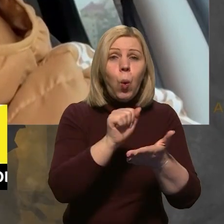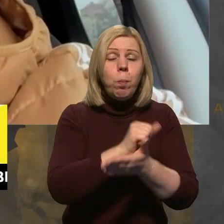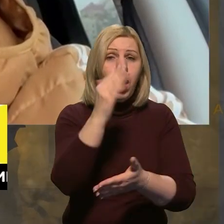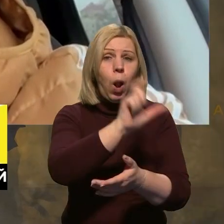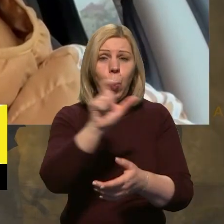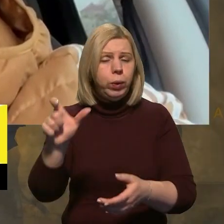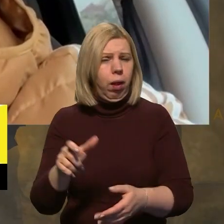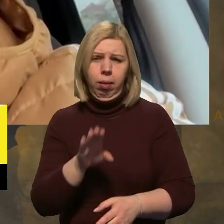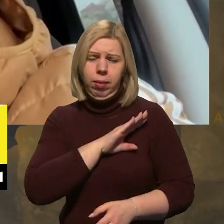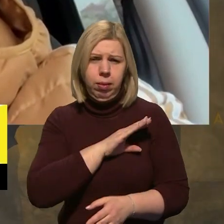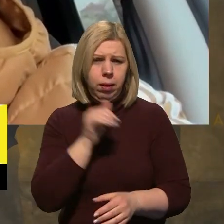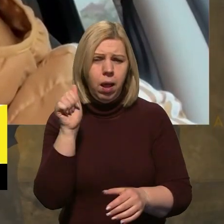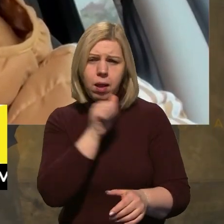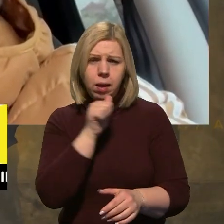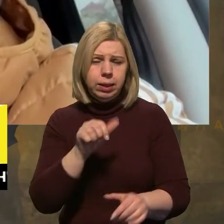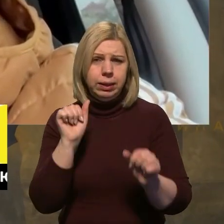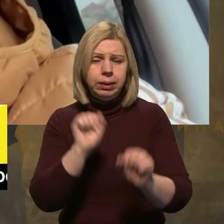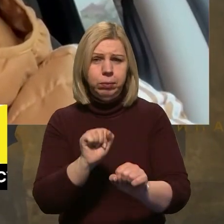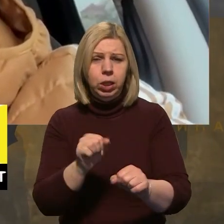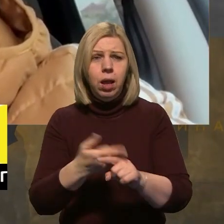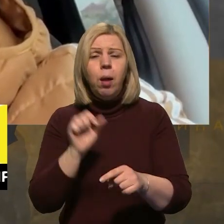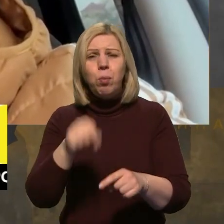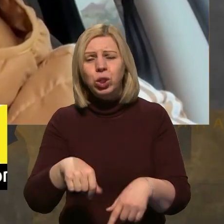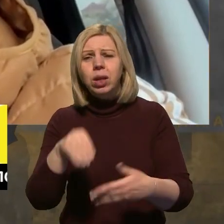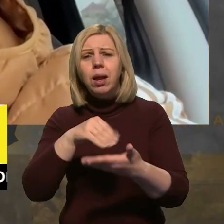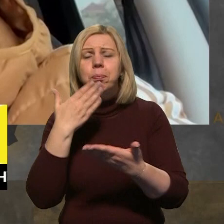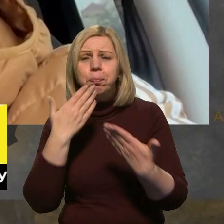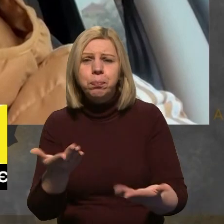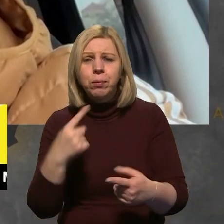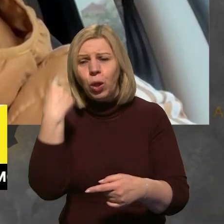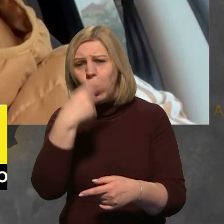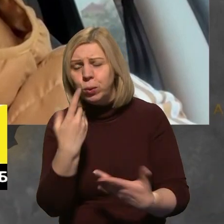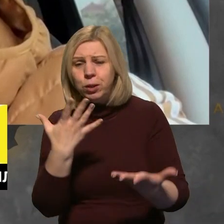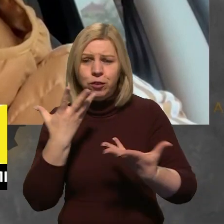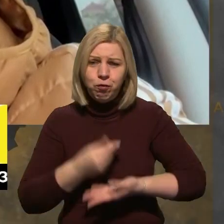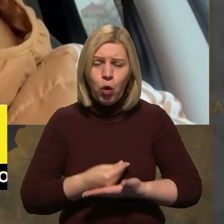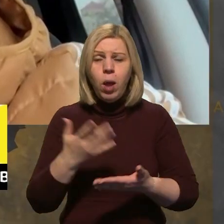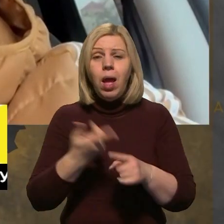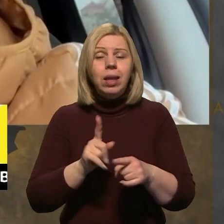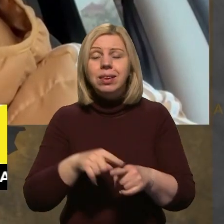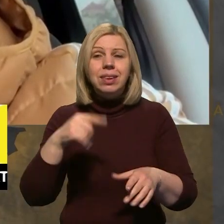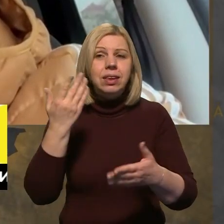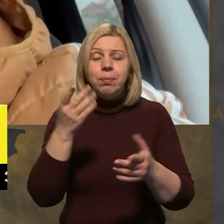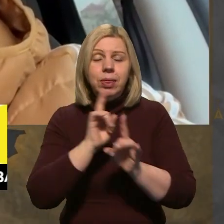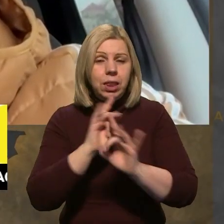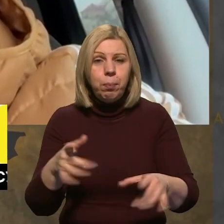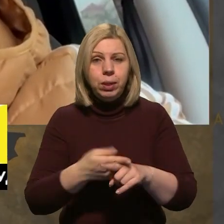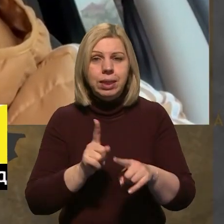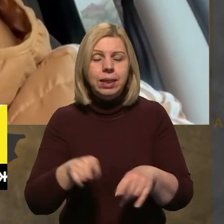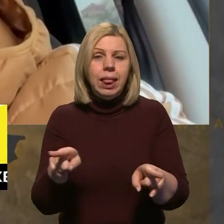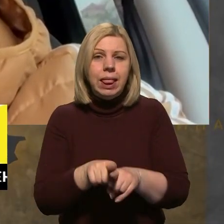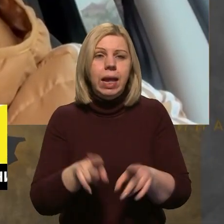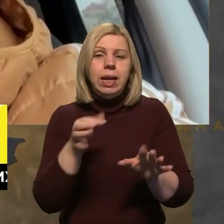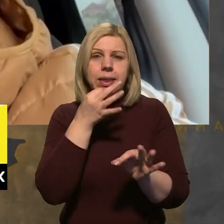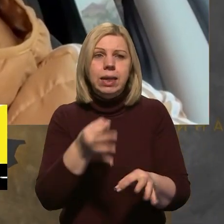що може передбачати доступ до реєстрів, запити, якісь особливості, звісно, цього всього не буде. Тобто це, скоріше, от як я